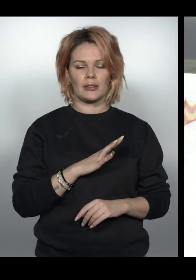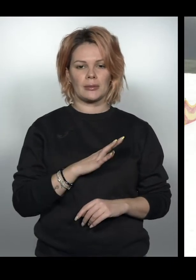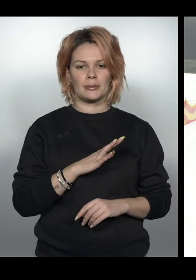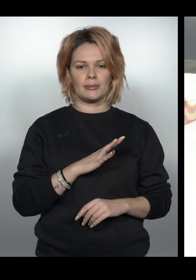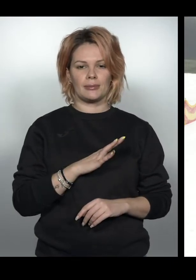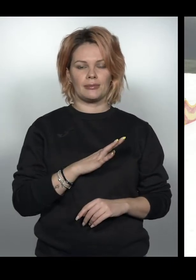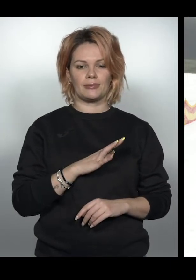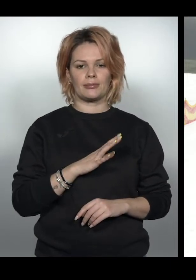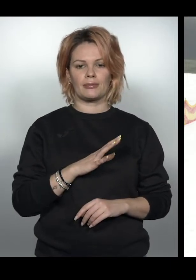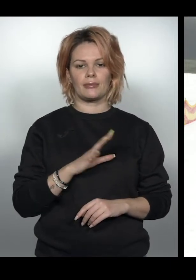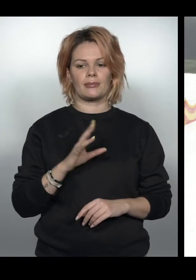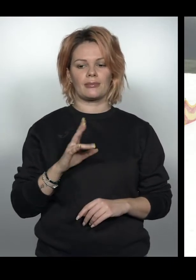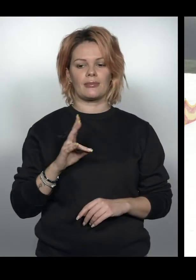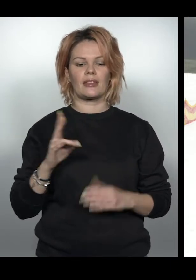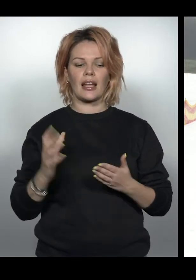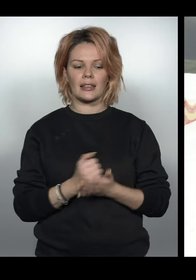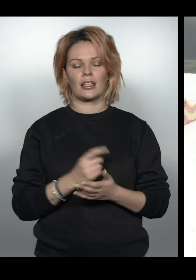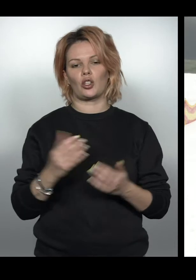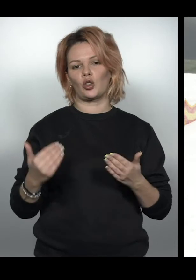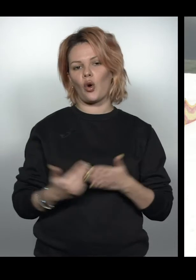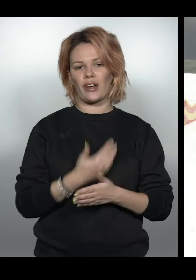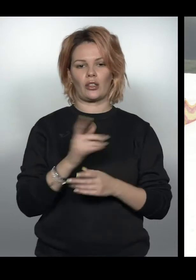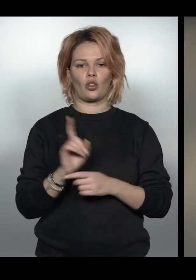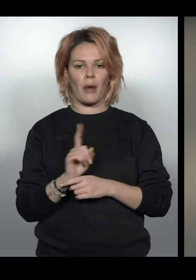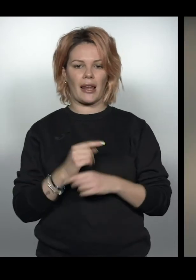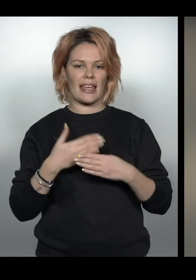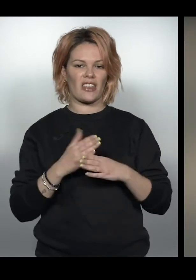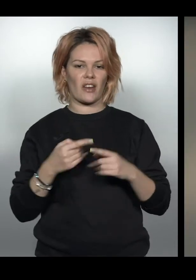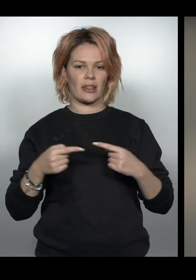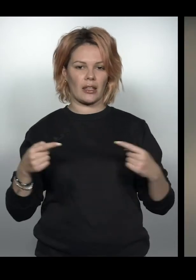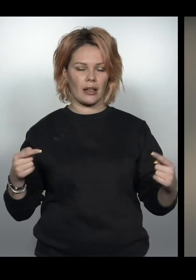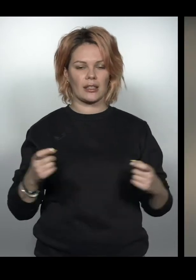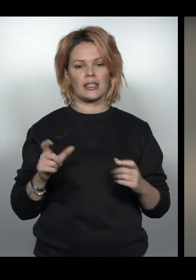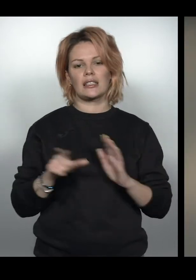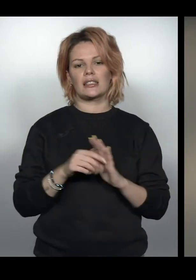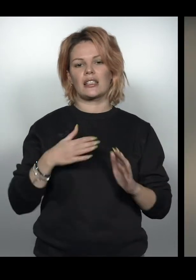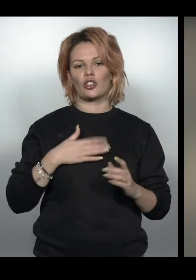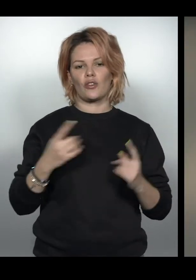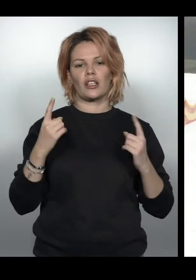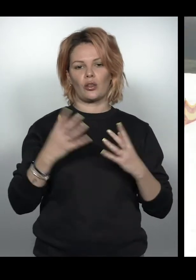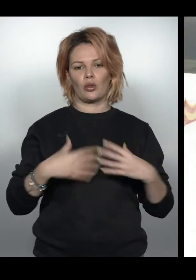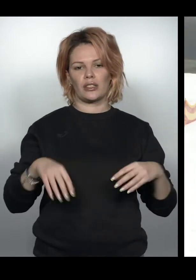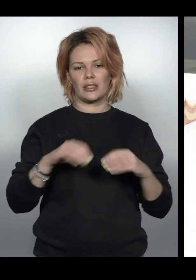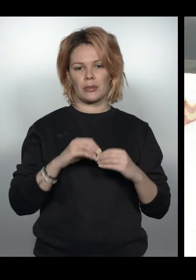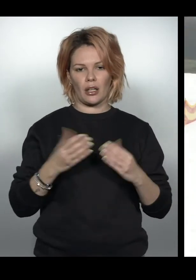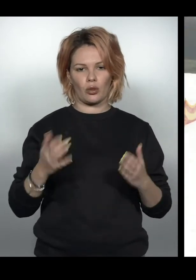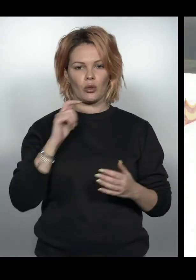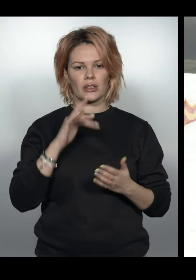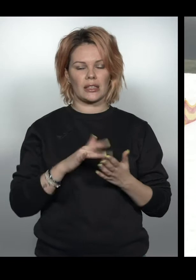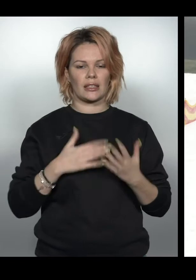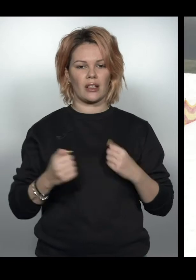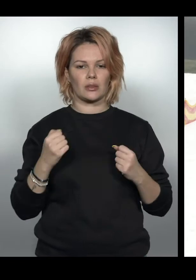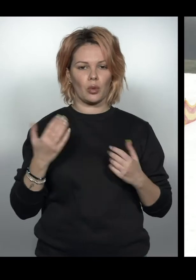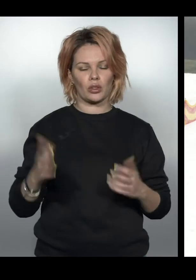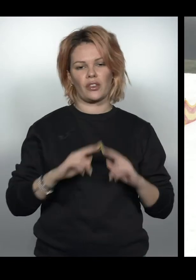знайти новий, нормальний інвентар. З нашою великою сім'єю, командою, це і